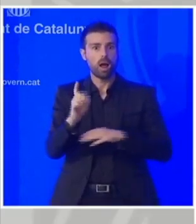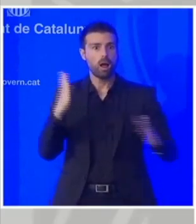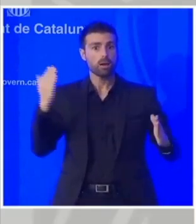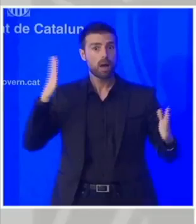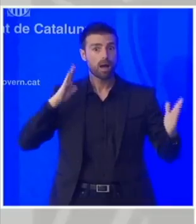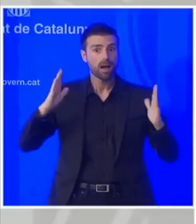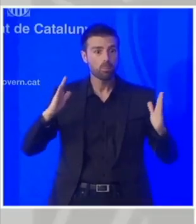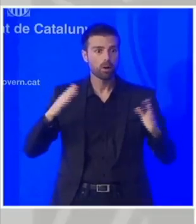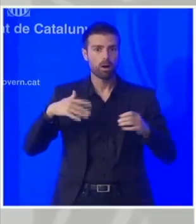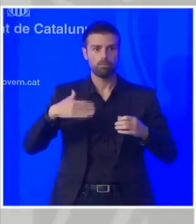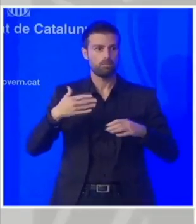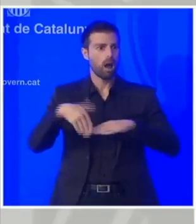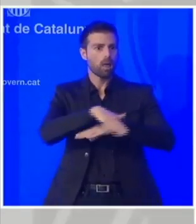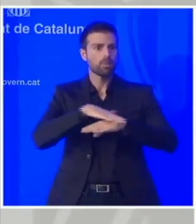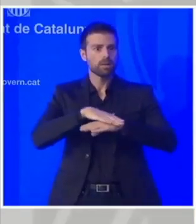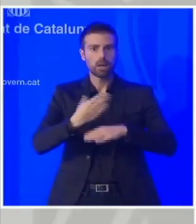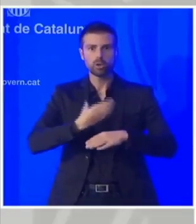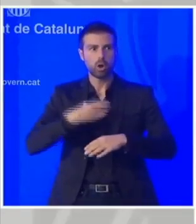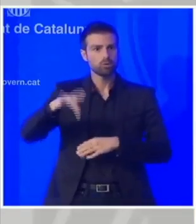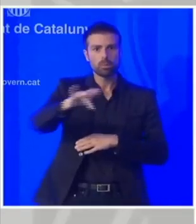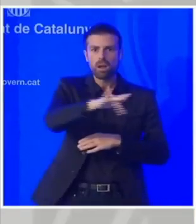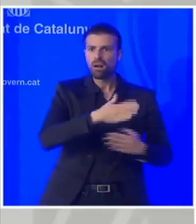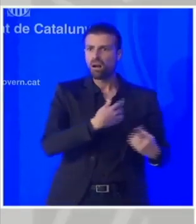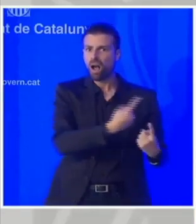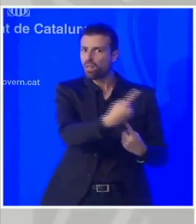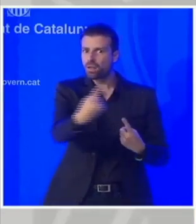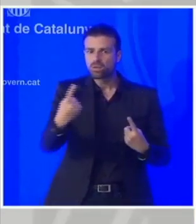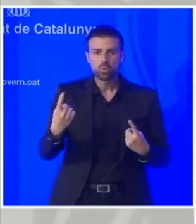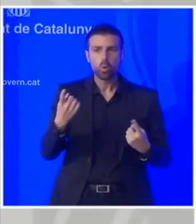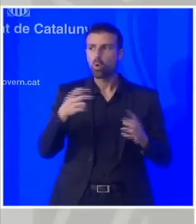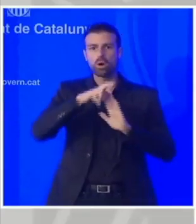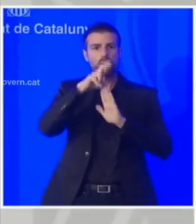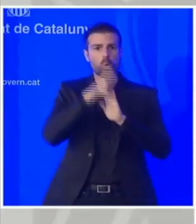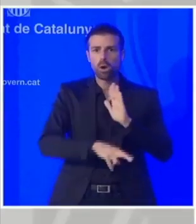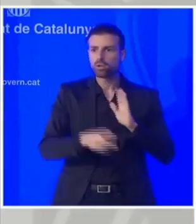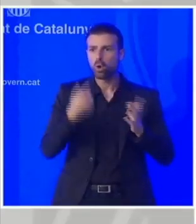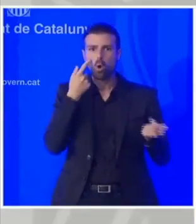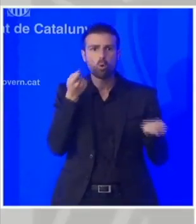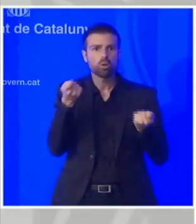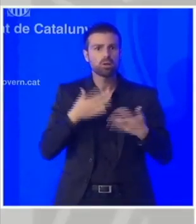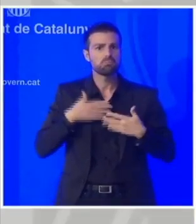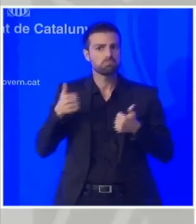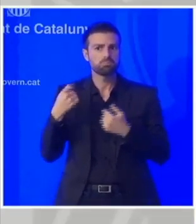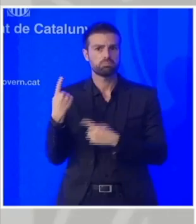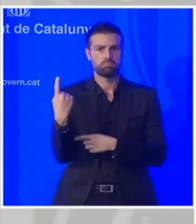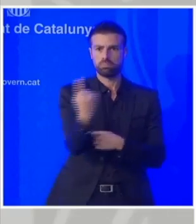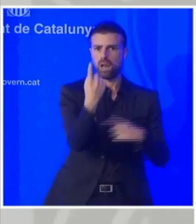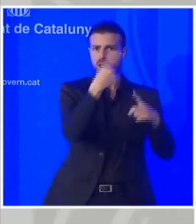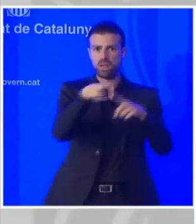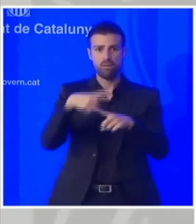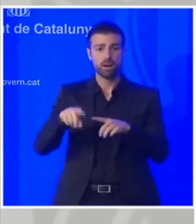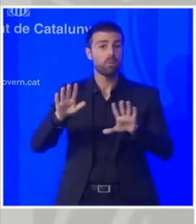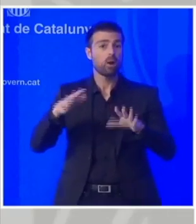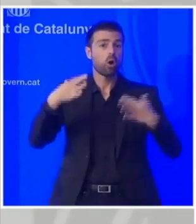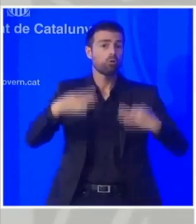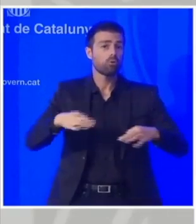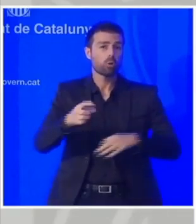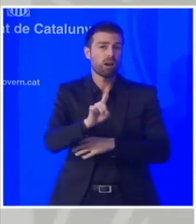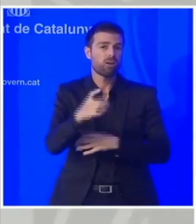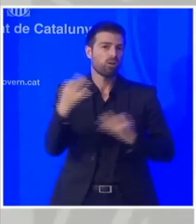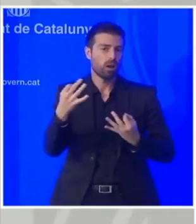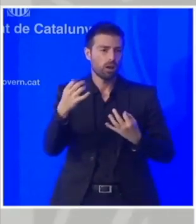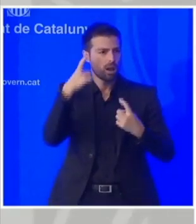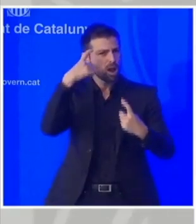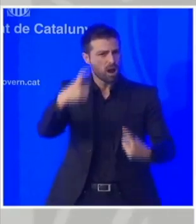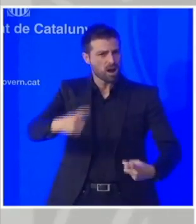que cada administració local ja ha fet la regulació com m'ha cregut oportú el que no és normal és que dintre de l